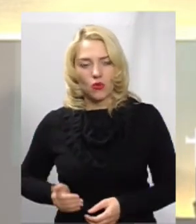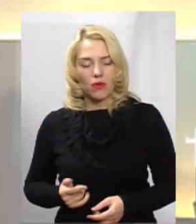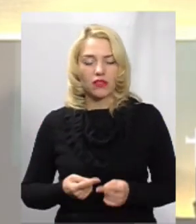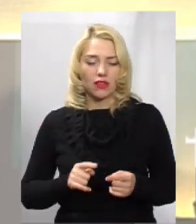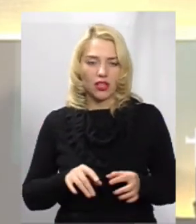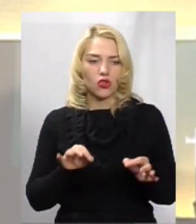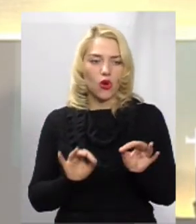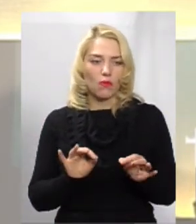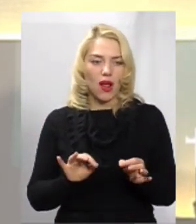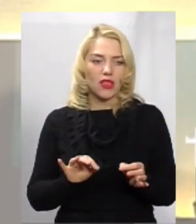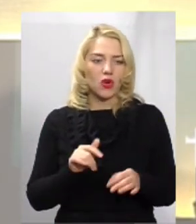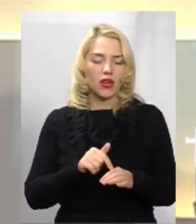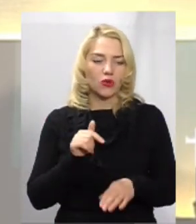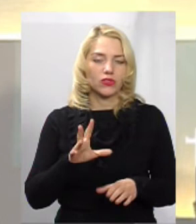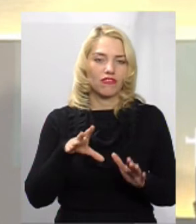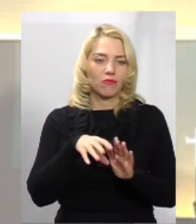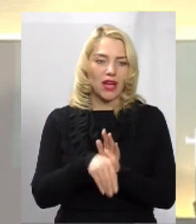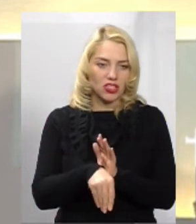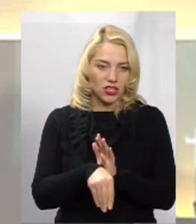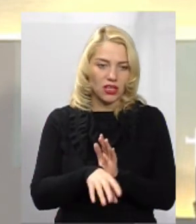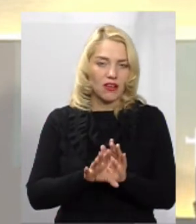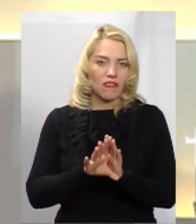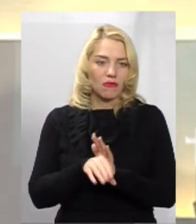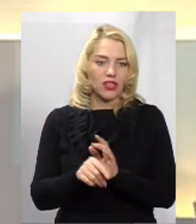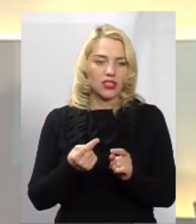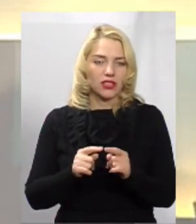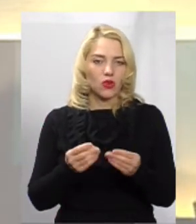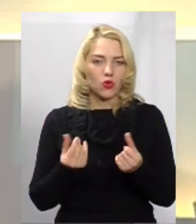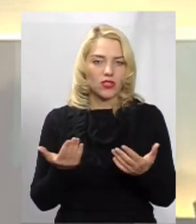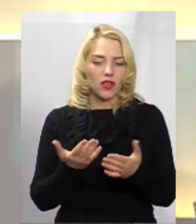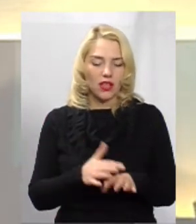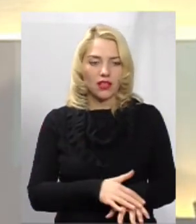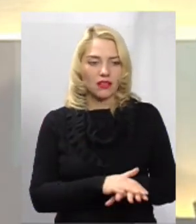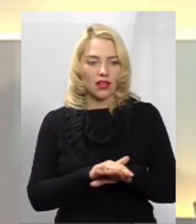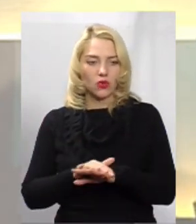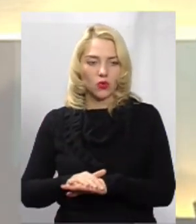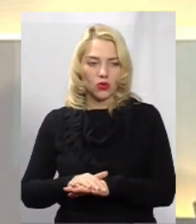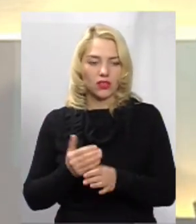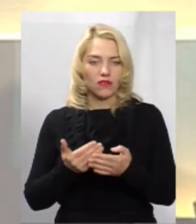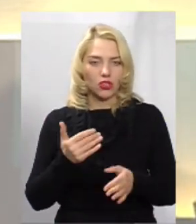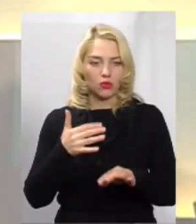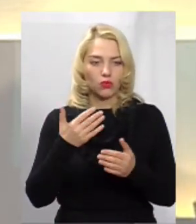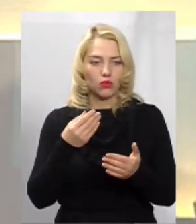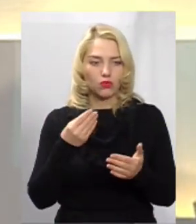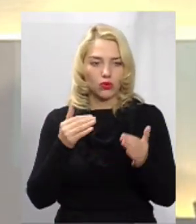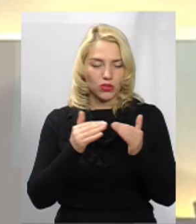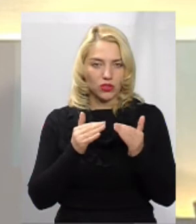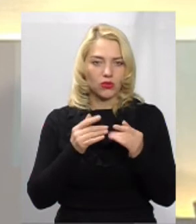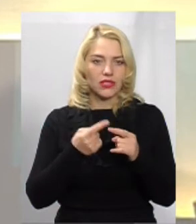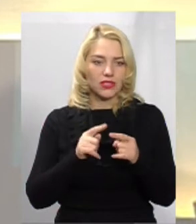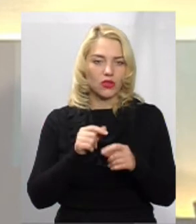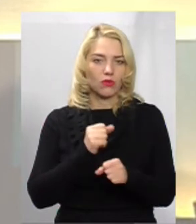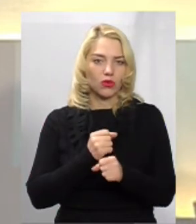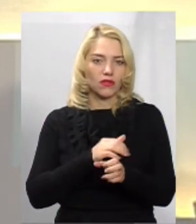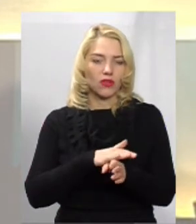реагують. І в межах, я підкреслюю, в межах тих коштів, які надходять від будинку, ті роботи виконують.